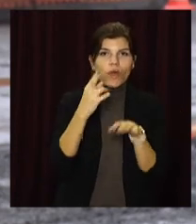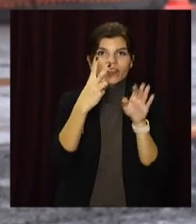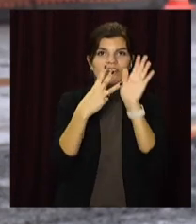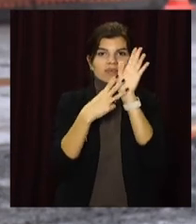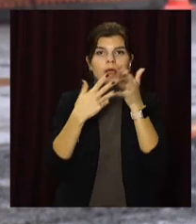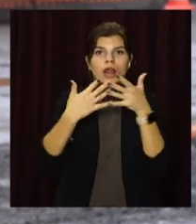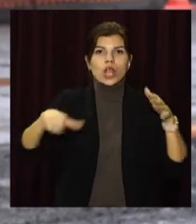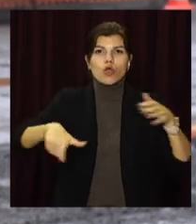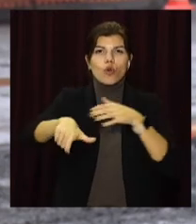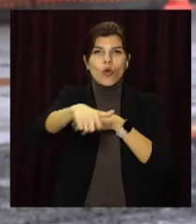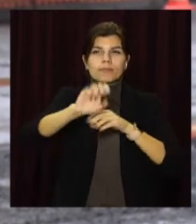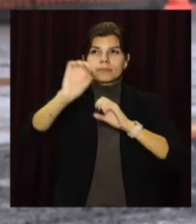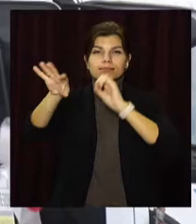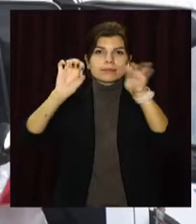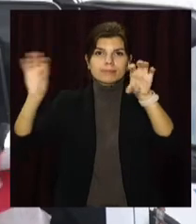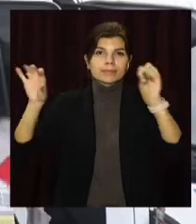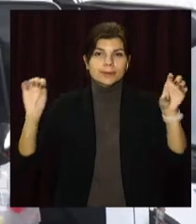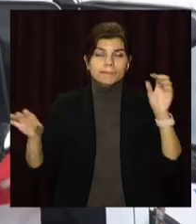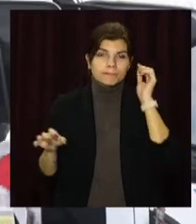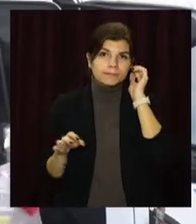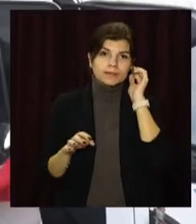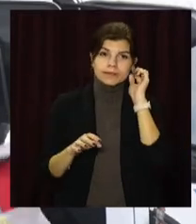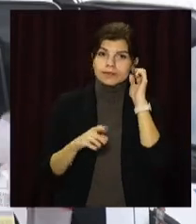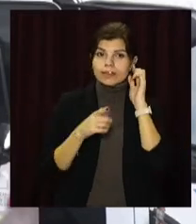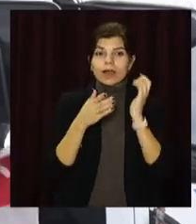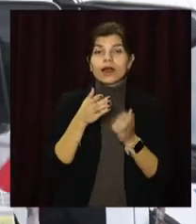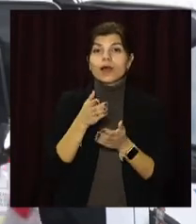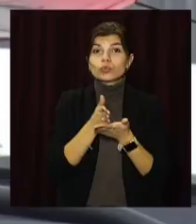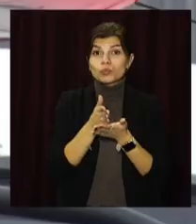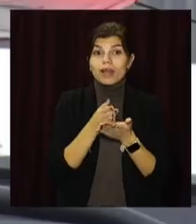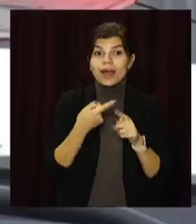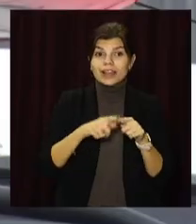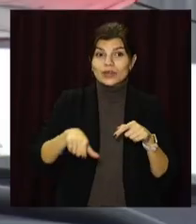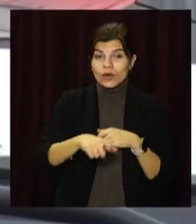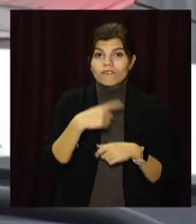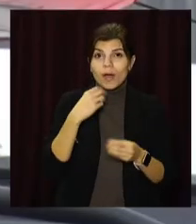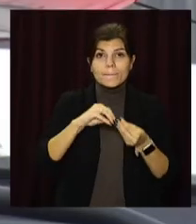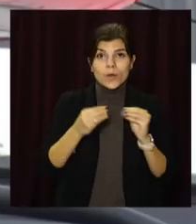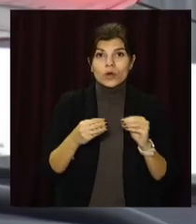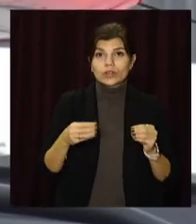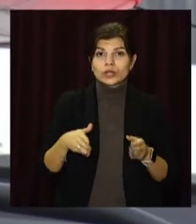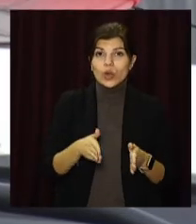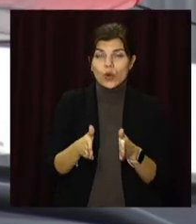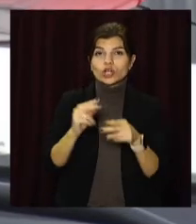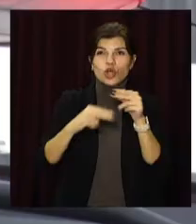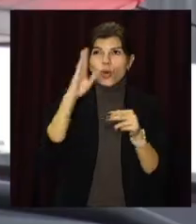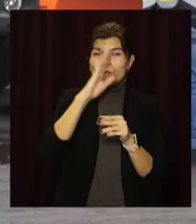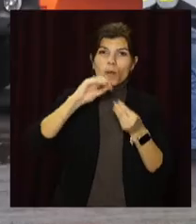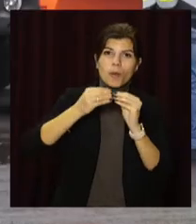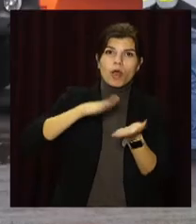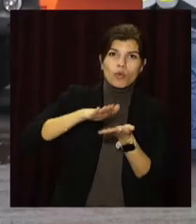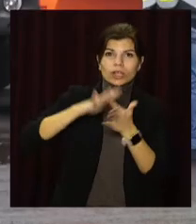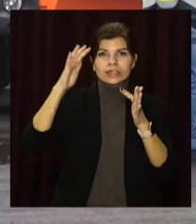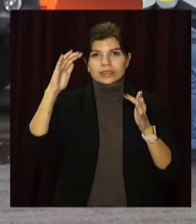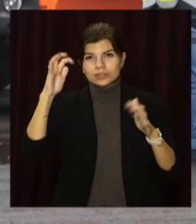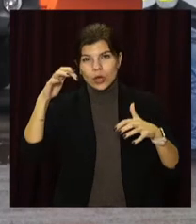дорожньо-транспортних підприємствам області. У службі автомобільних доріг регіону, кажуть, проблем на шляхах Дніпропетровщини через погодні умови